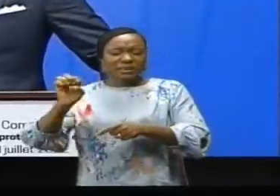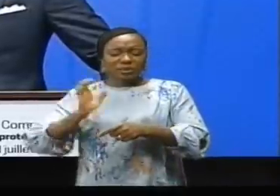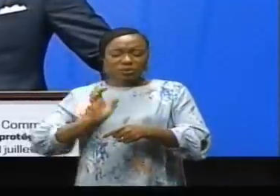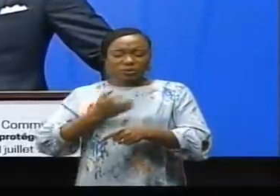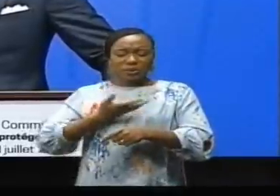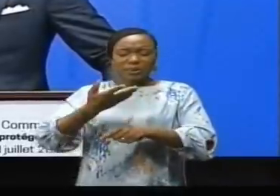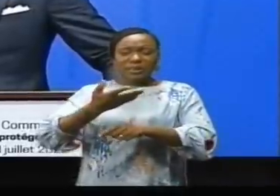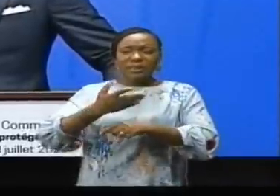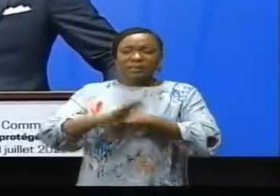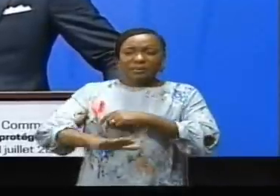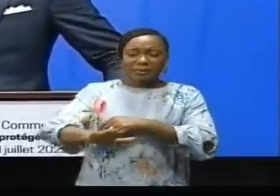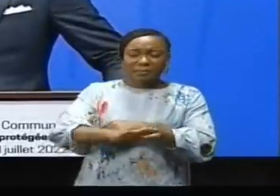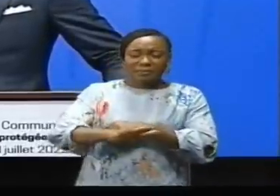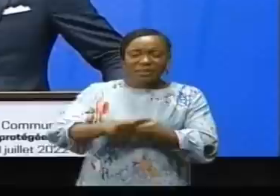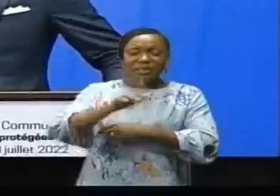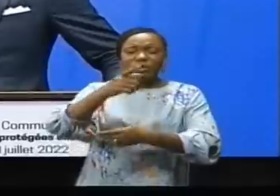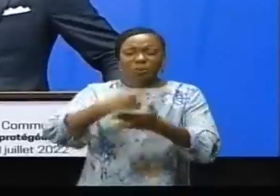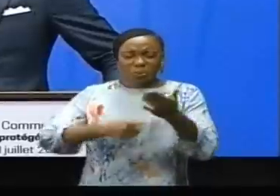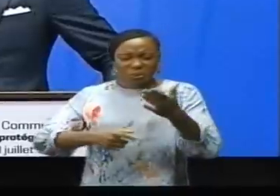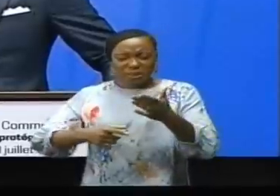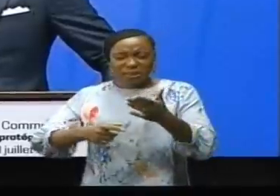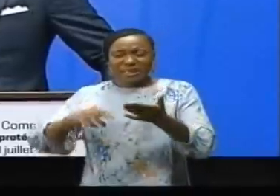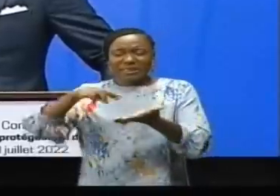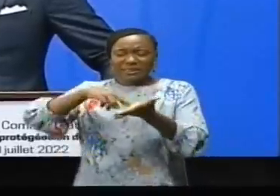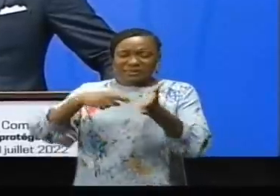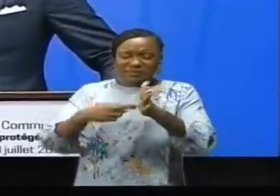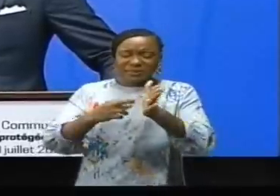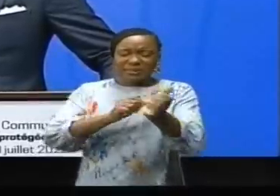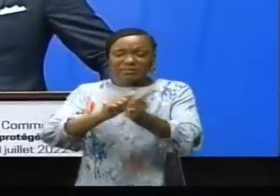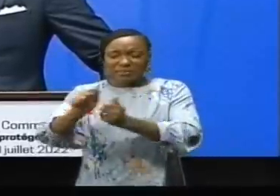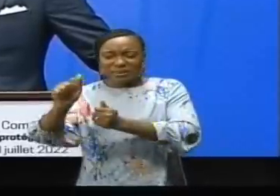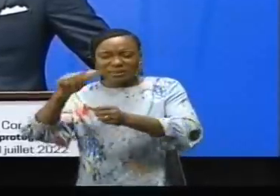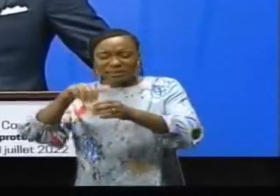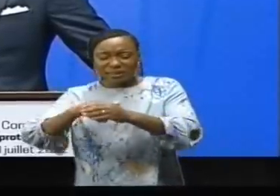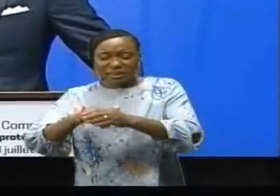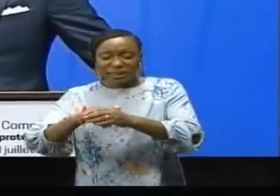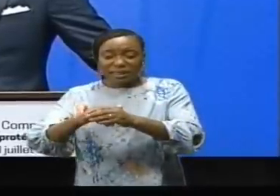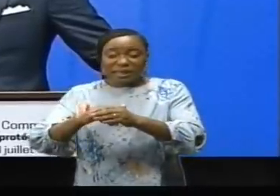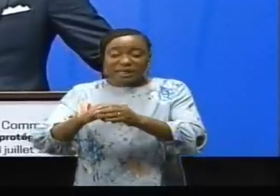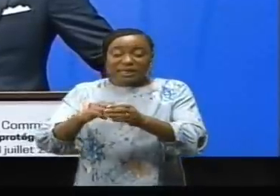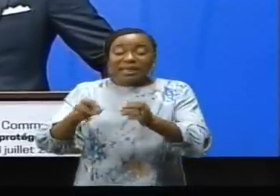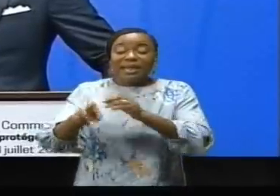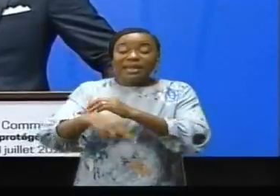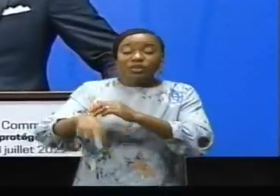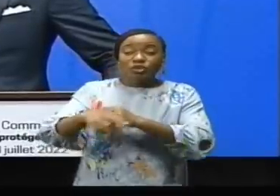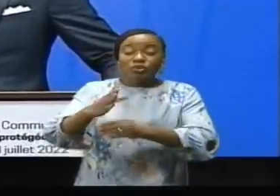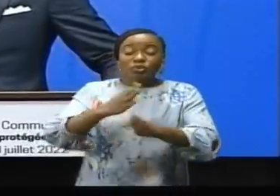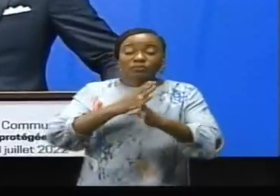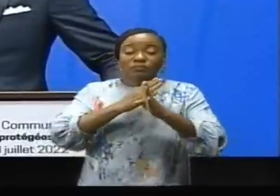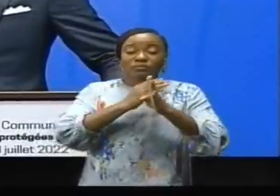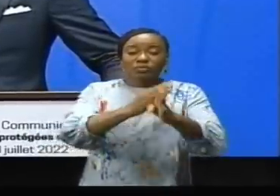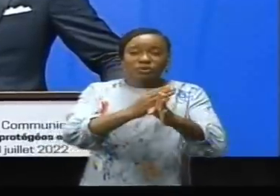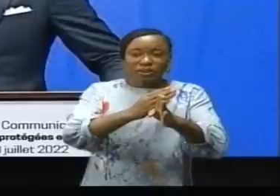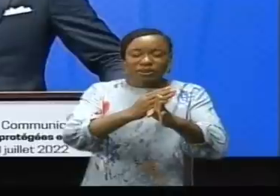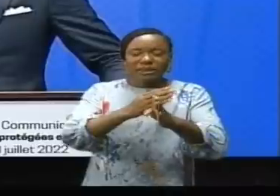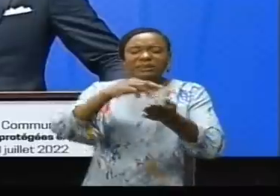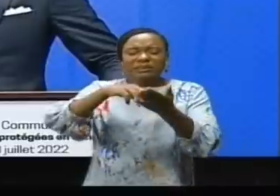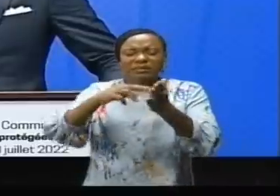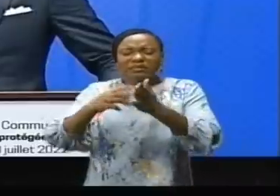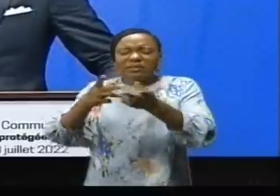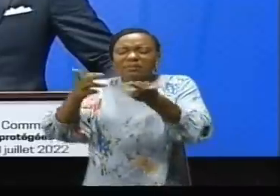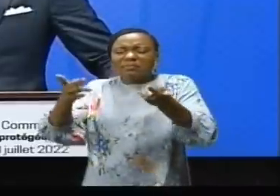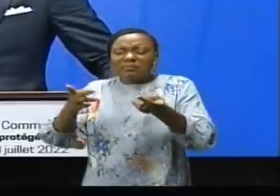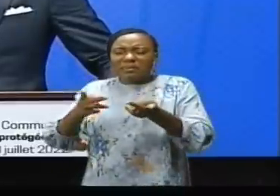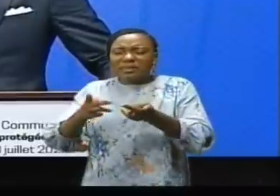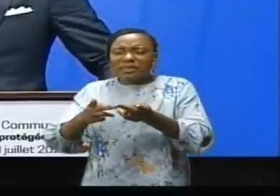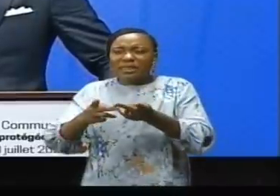démocratique du Congo, de dramatique, se déroule dans une zone protégée, classée patrimoine mondial de l'humanité